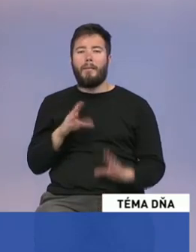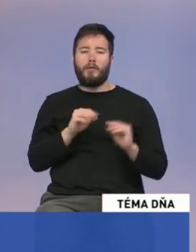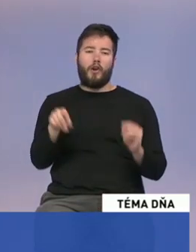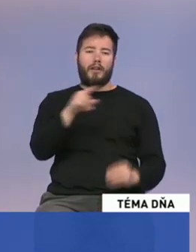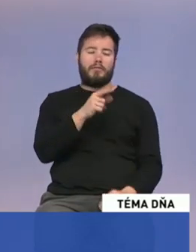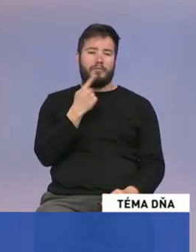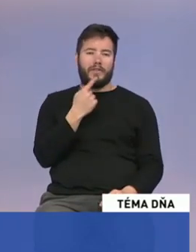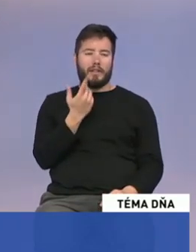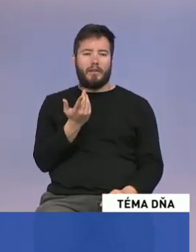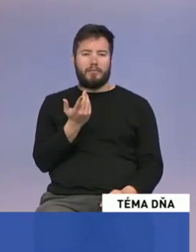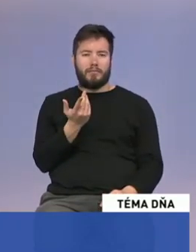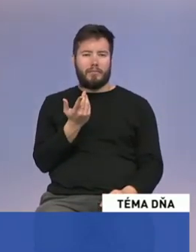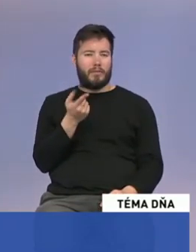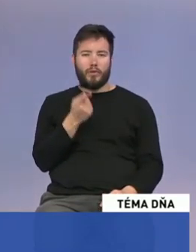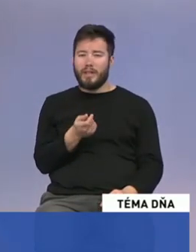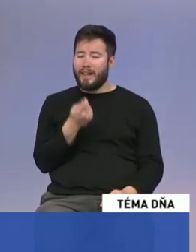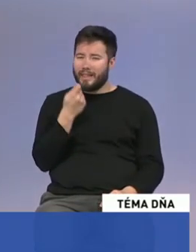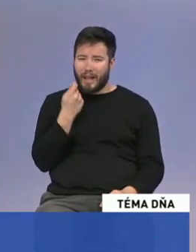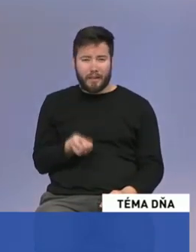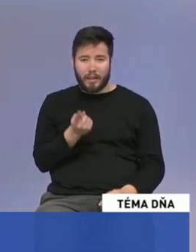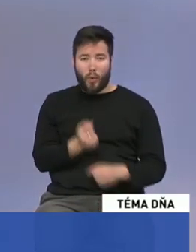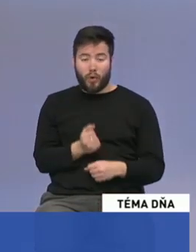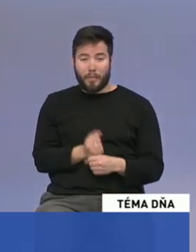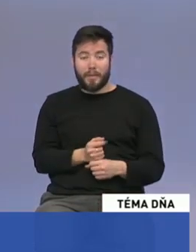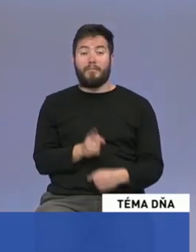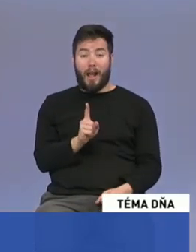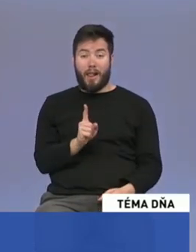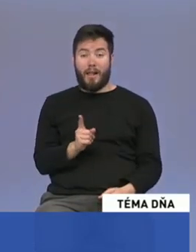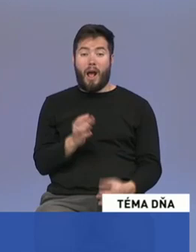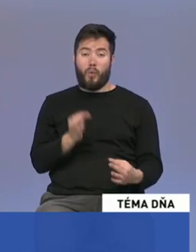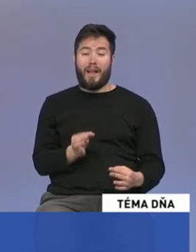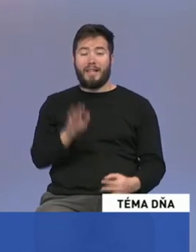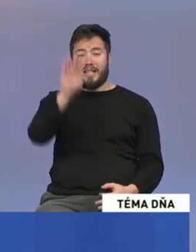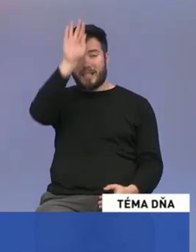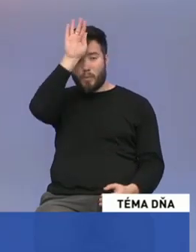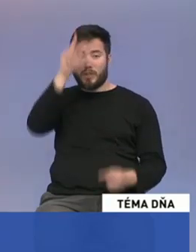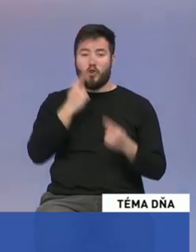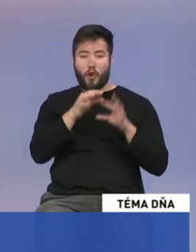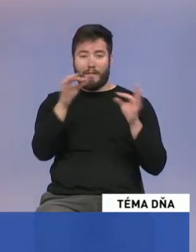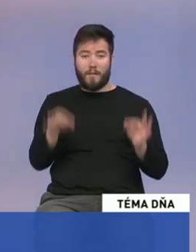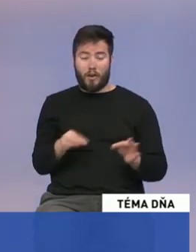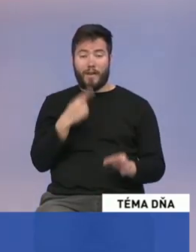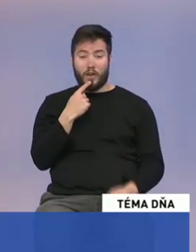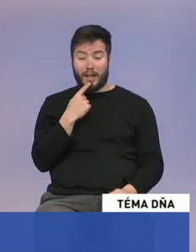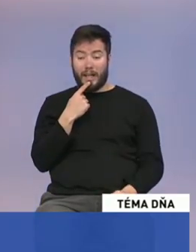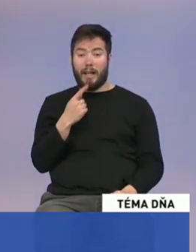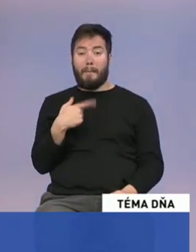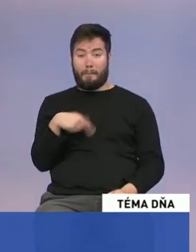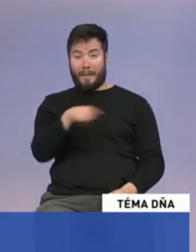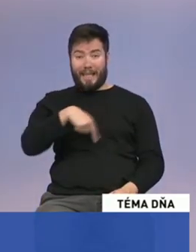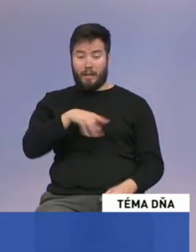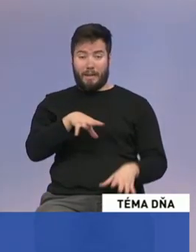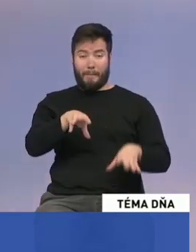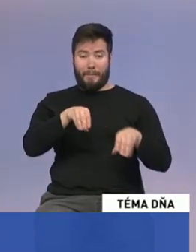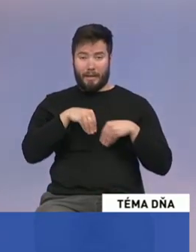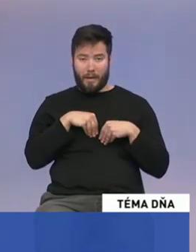že to sa nedá takto urobiť. Ale práve istambulský dohovor hovorí o tom, že toto potom, keď by sme prijali, a nedá sa